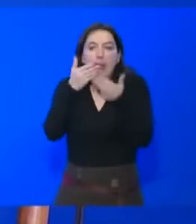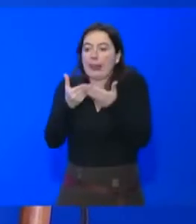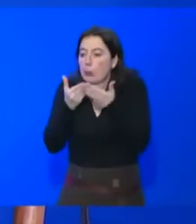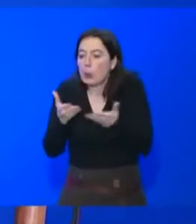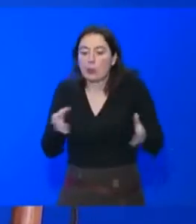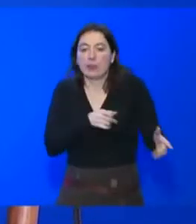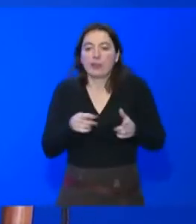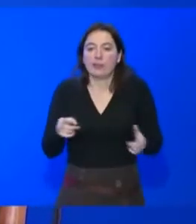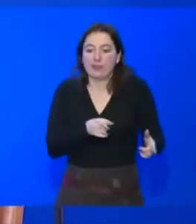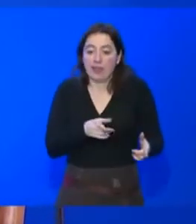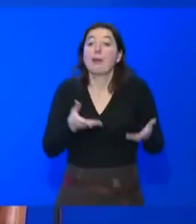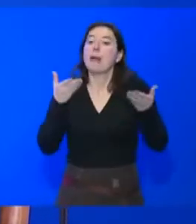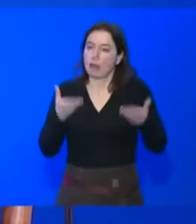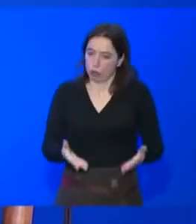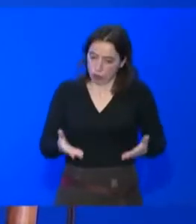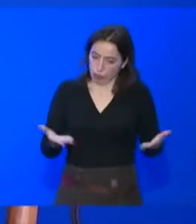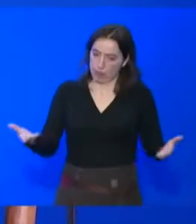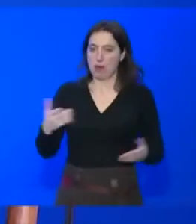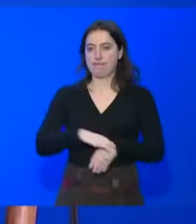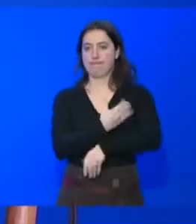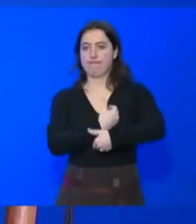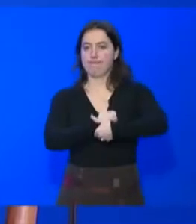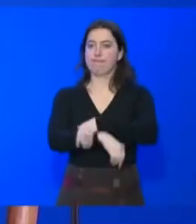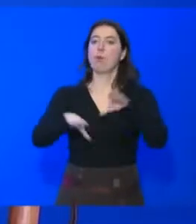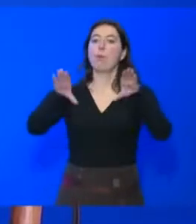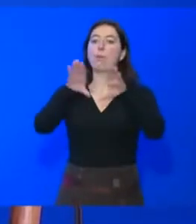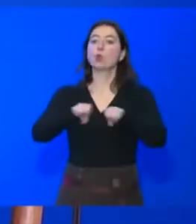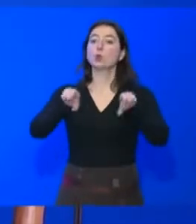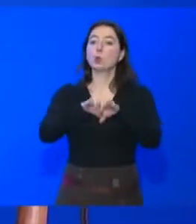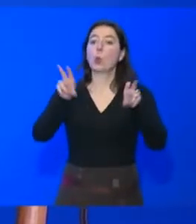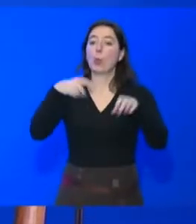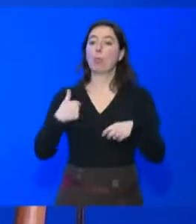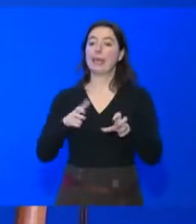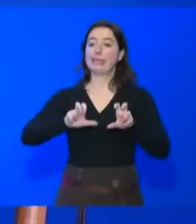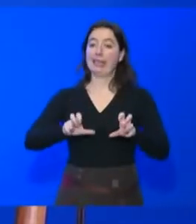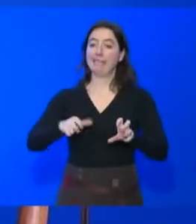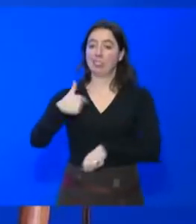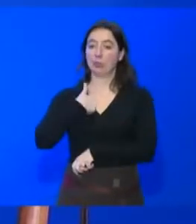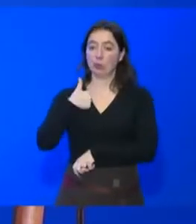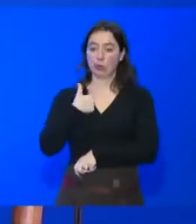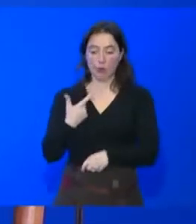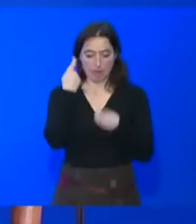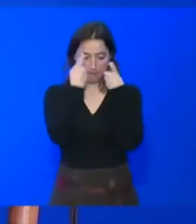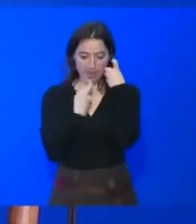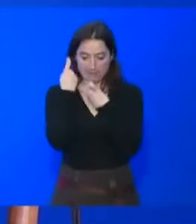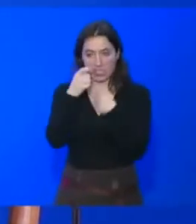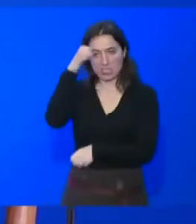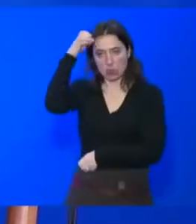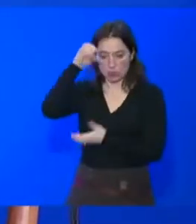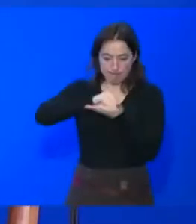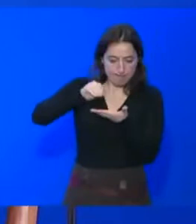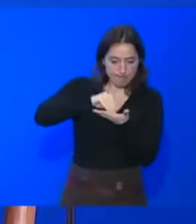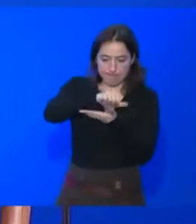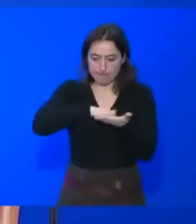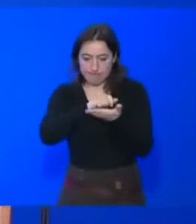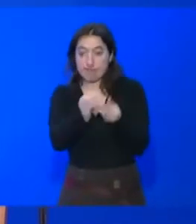je suis productrice de télévision, donc je conçois, je fais mes concepts, je les porte à la télévision. Et donc, j'ai eu un fou de